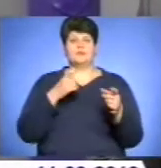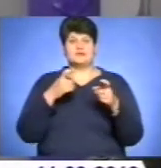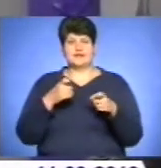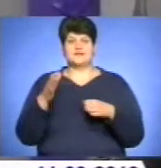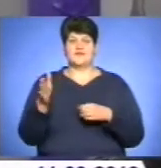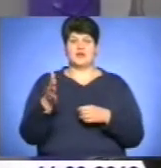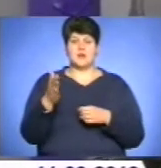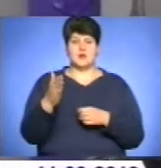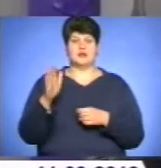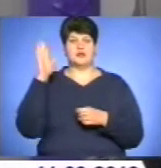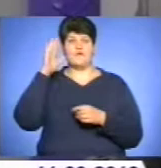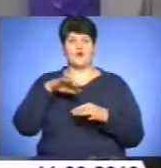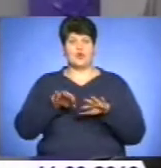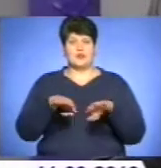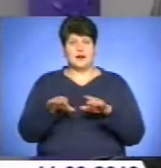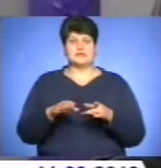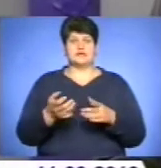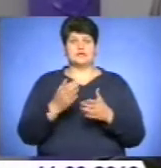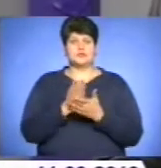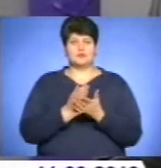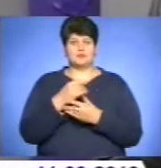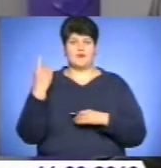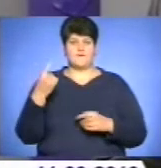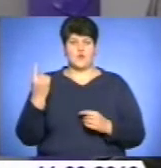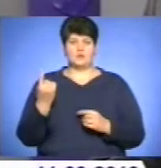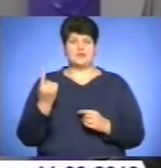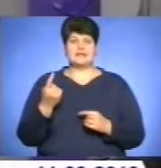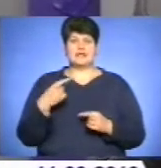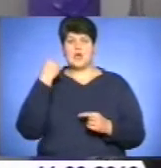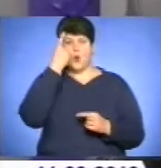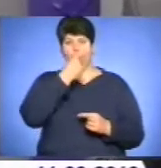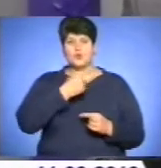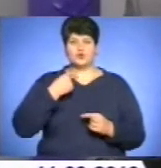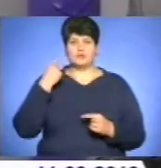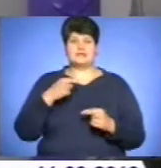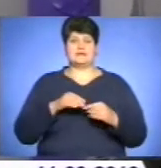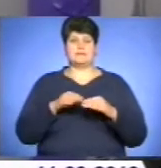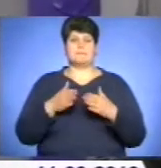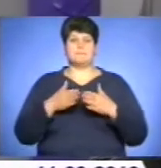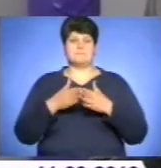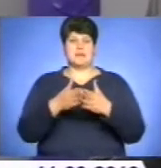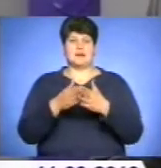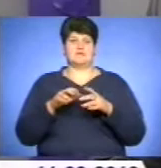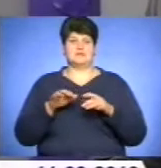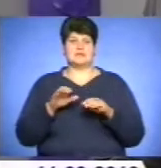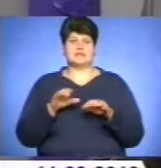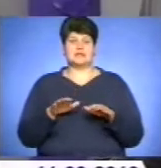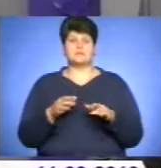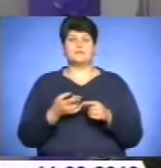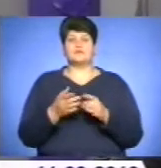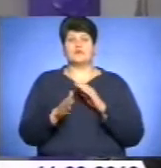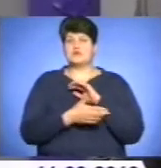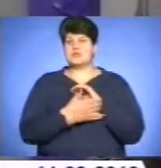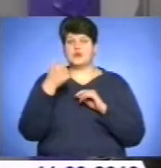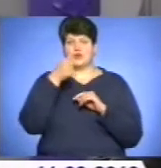рятувальні водолазні служби в області і особисті плавзасоби. Протягом останніх років до цього не